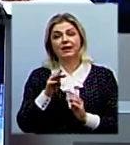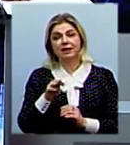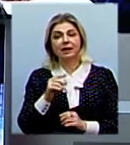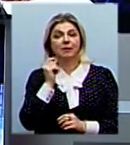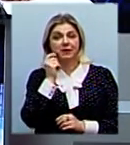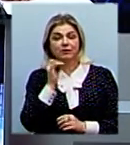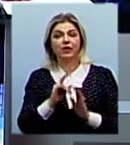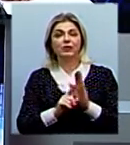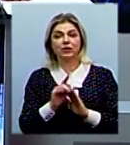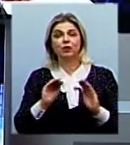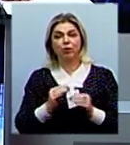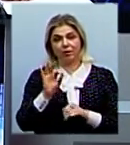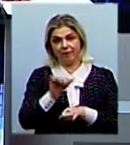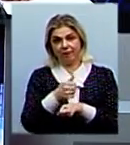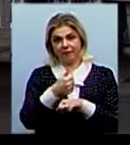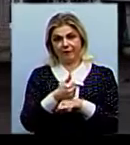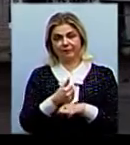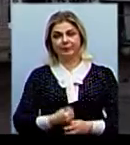початку коротко про головне.